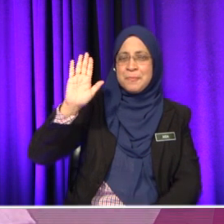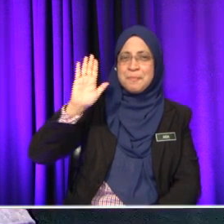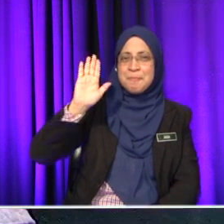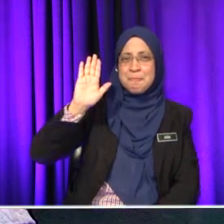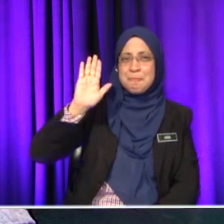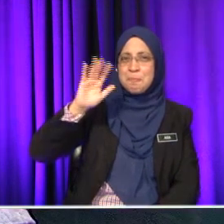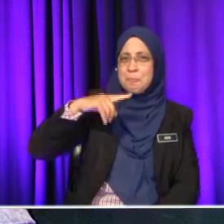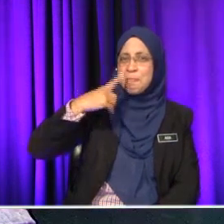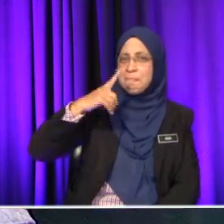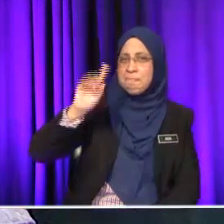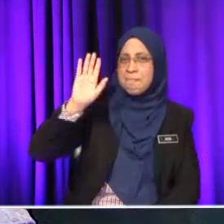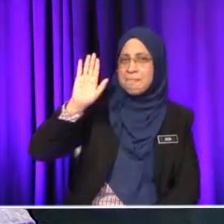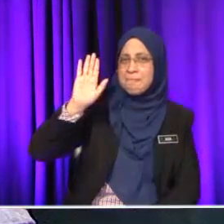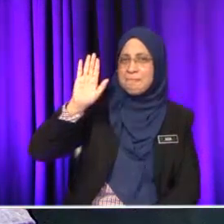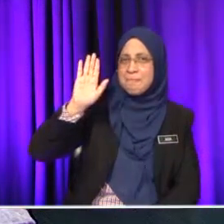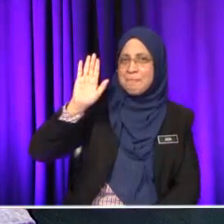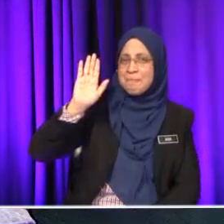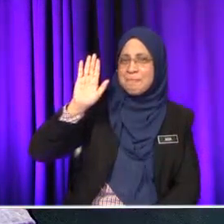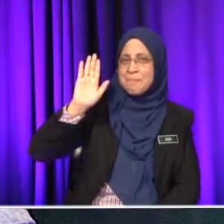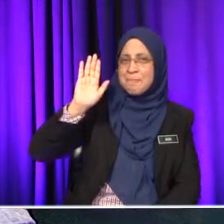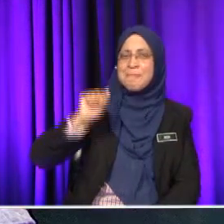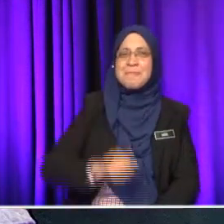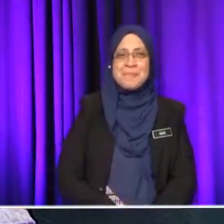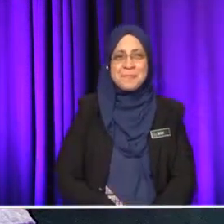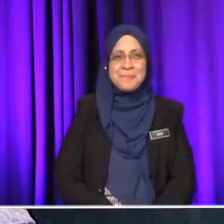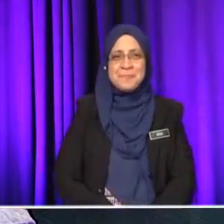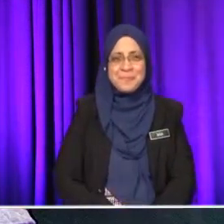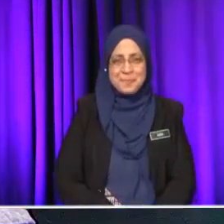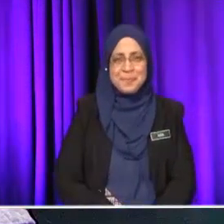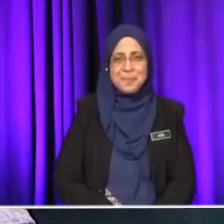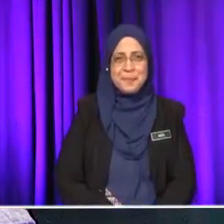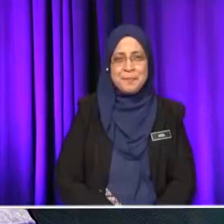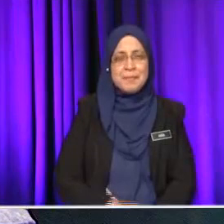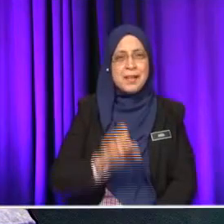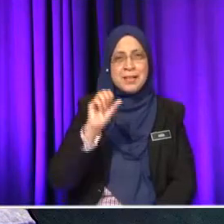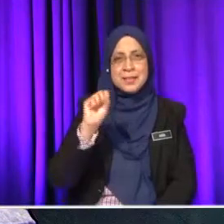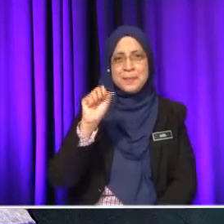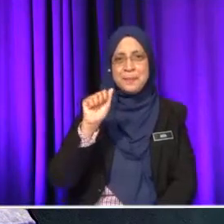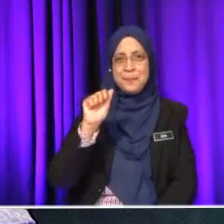tangan, siapa peminat? Muka dia, masa-masa cuak. Semua dah cuak dah. Saat dia. Okey, silakan saat.